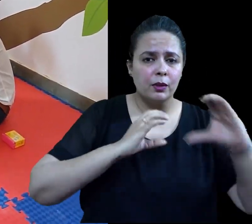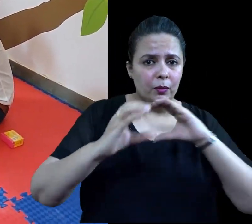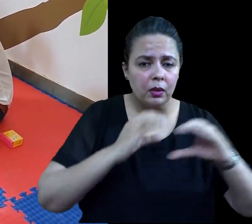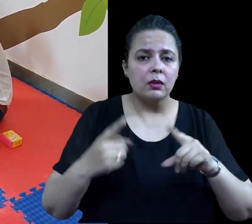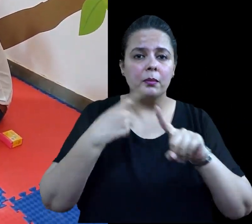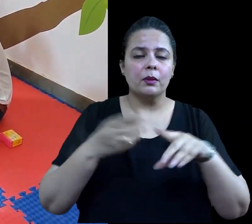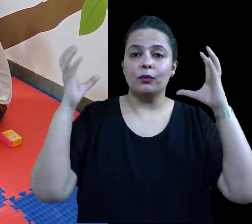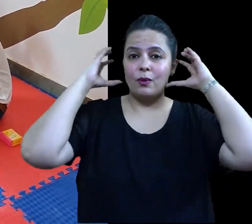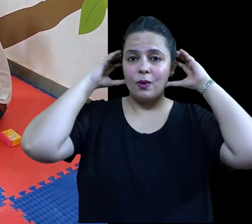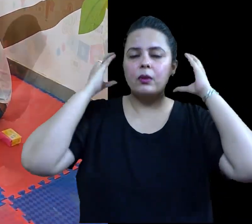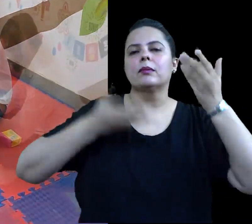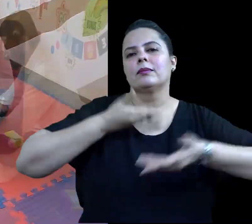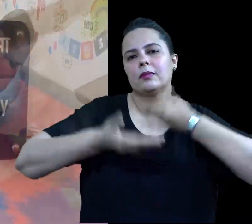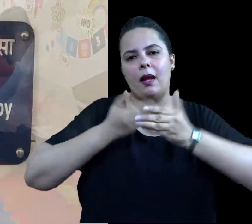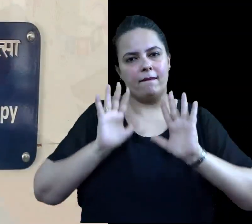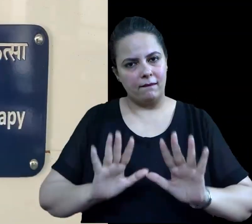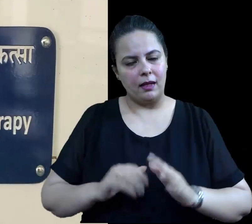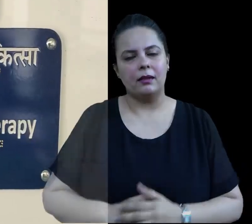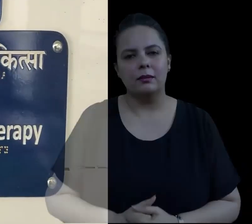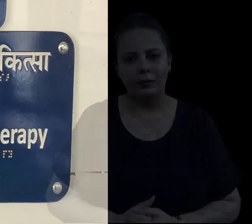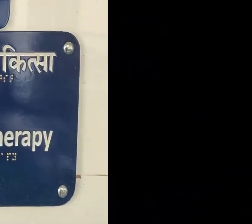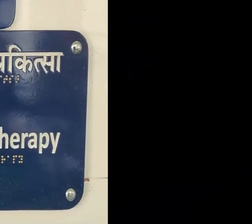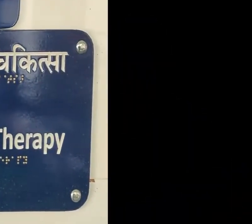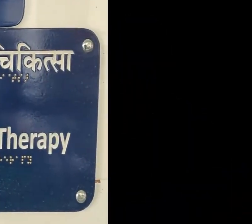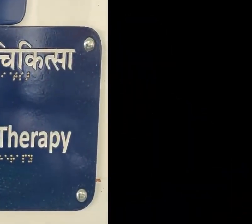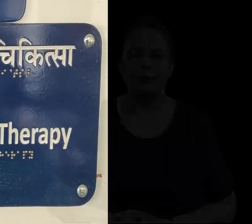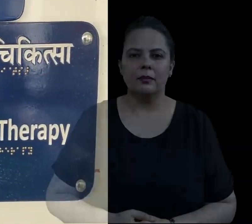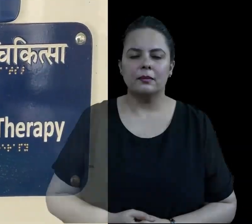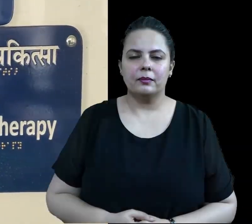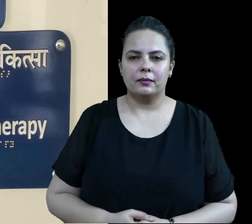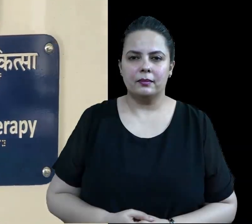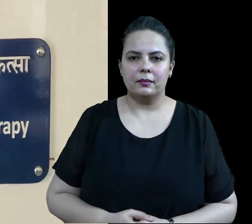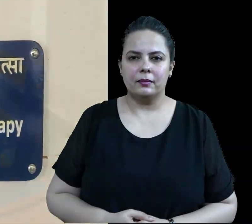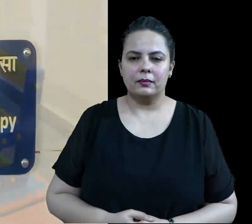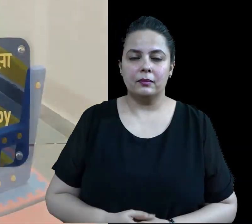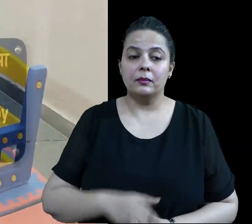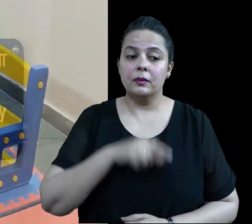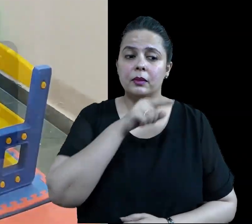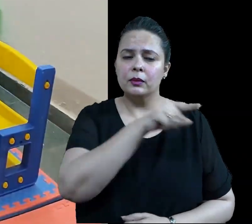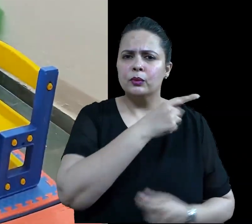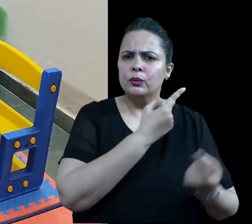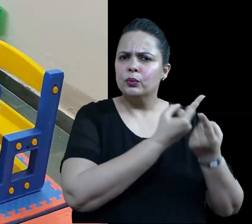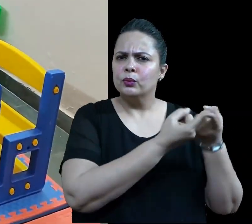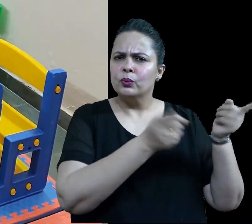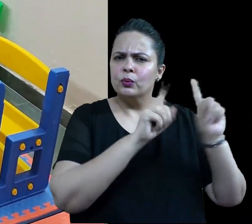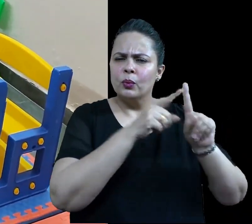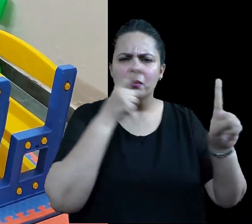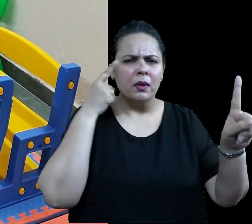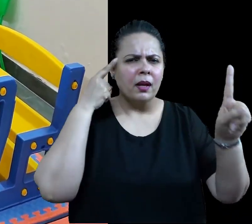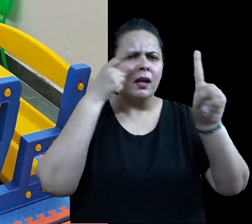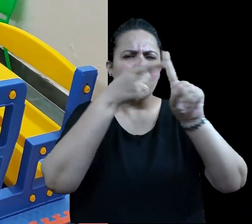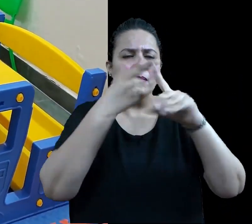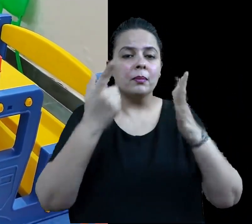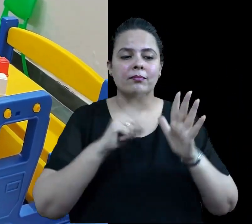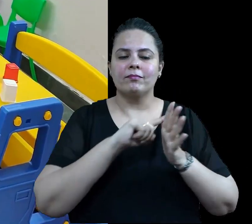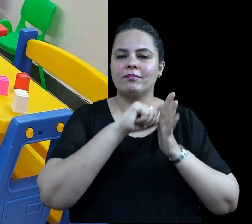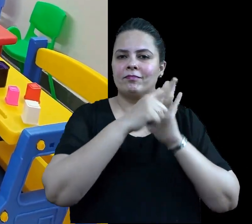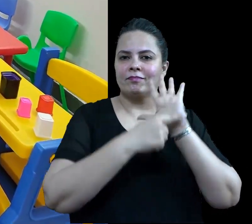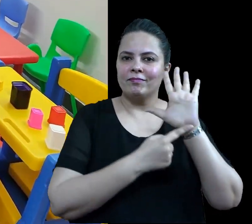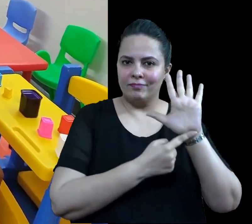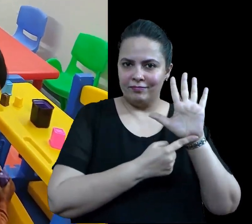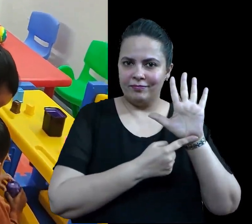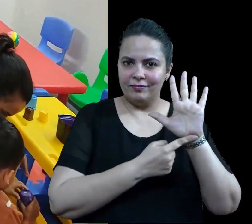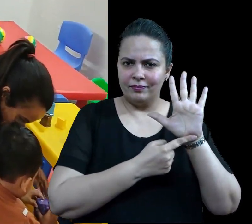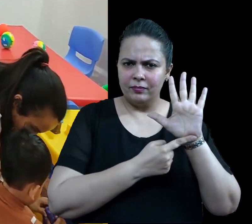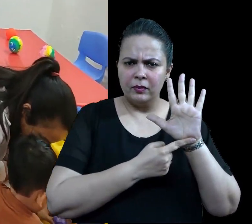शक्ती का विकास हो। ट्रांस डिसिप्लिनरी ग्रूप थेरेपी कक्ष में विभिन्न विभागी या हस्तक्षे पद्धतियों का समावेशित योजना के आधार